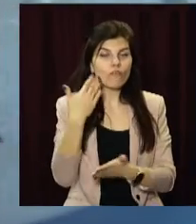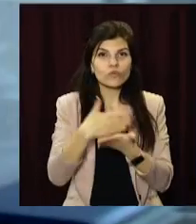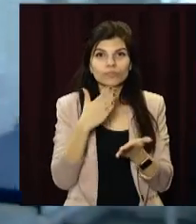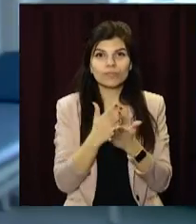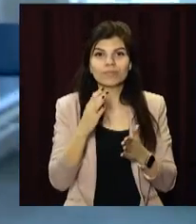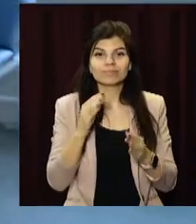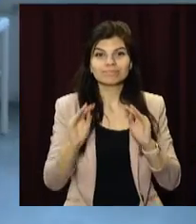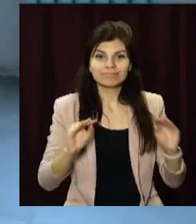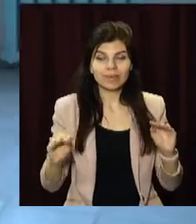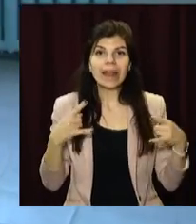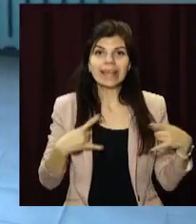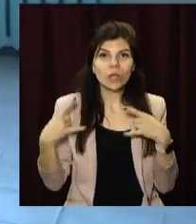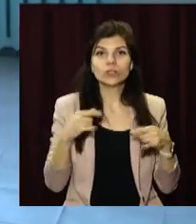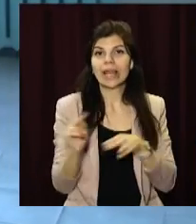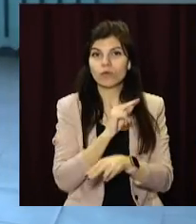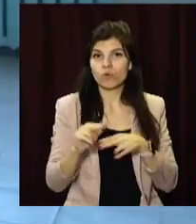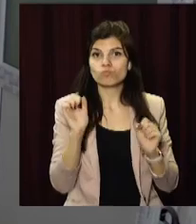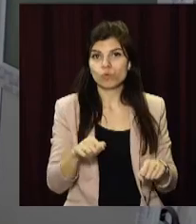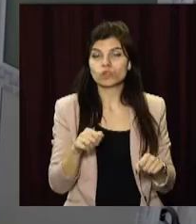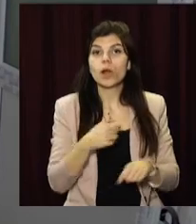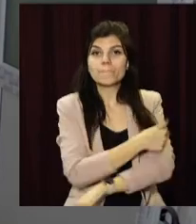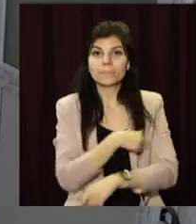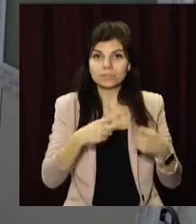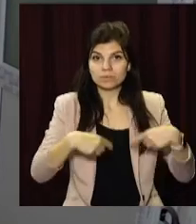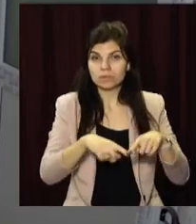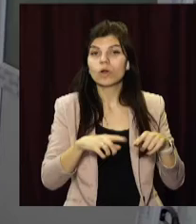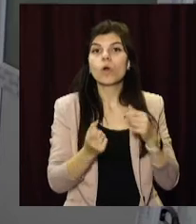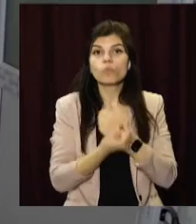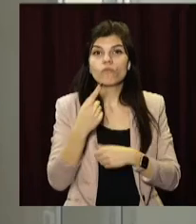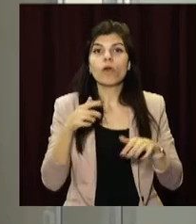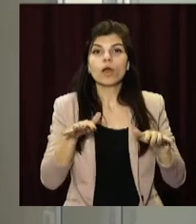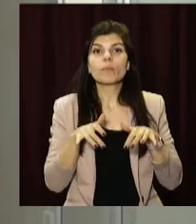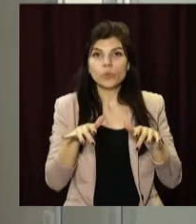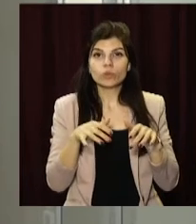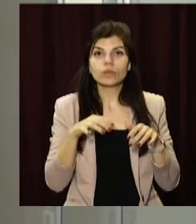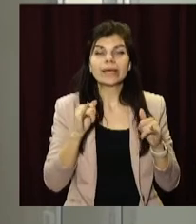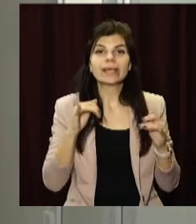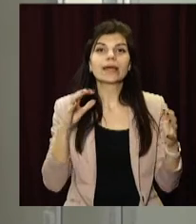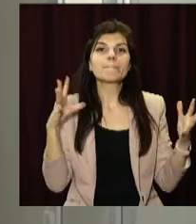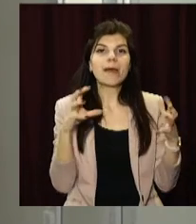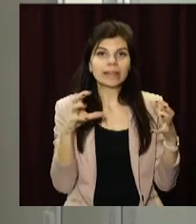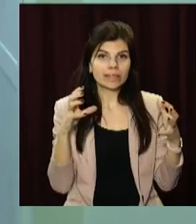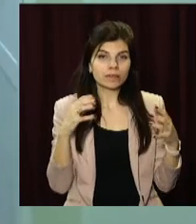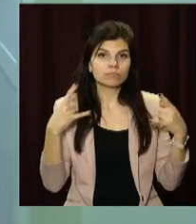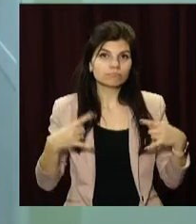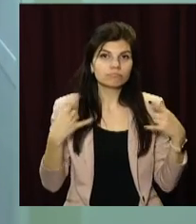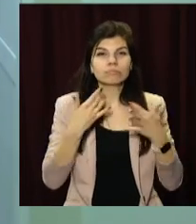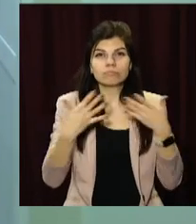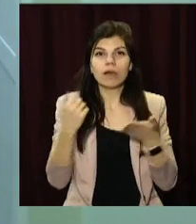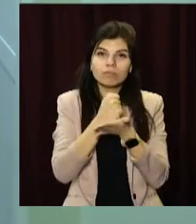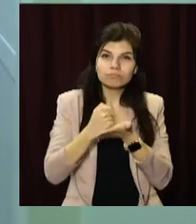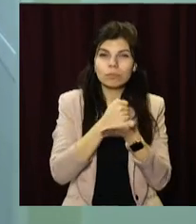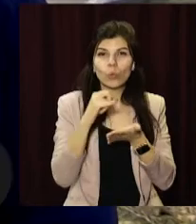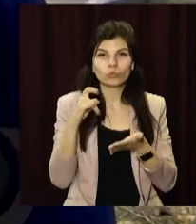обладнанню розширяться можливості діагностики та лікування. Зокрема, у медзакладі з'являться кабінети комп'ютерної та магнітно-резонансної томографії та